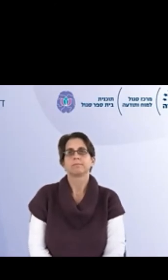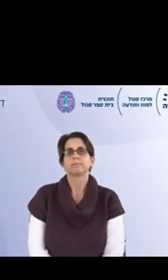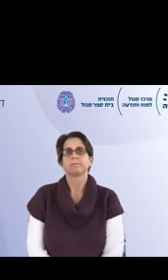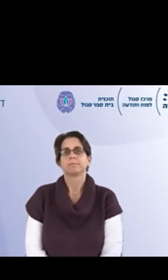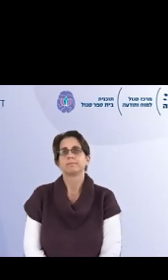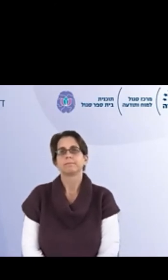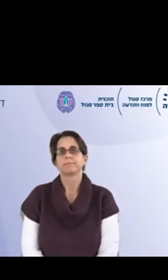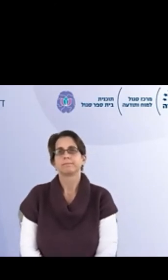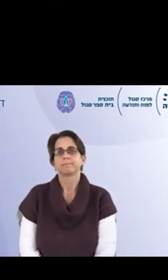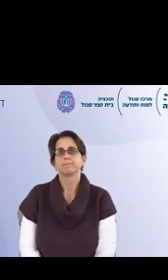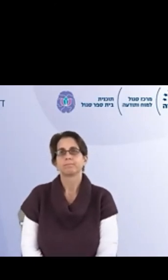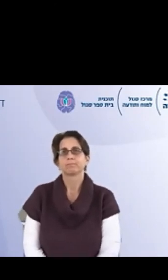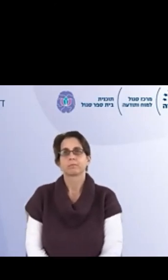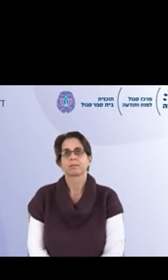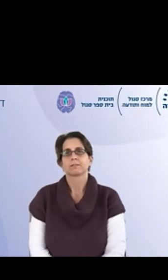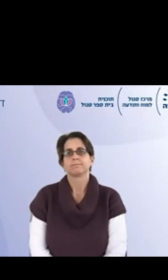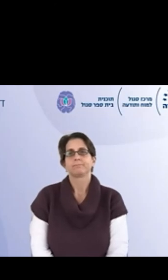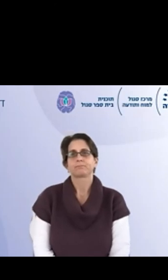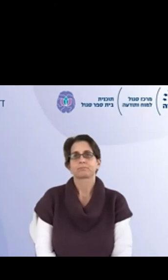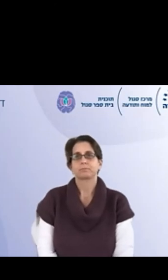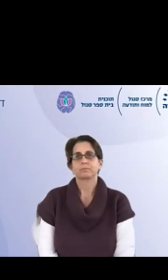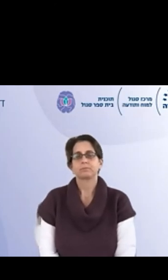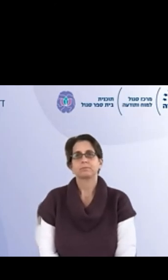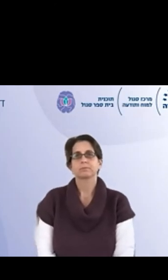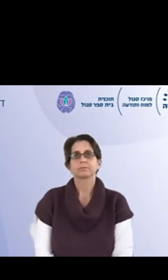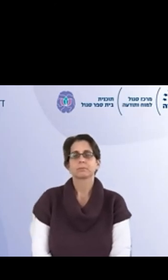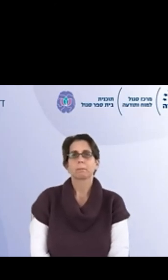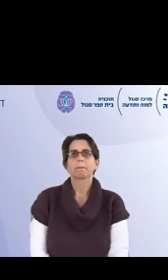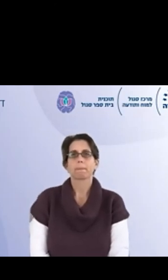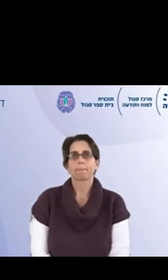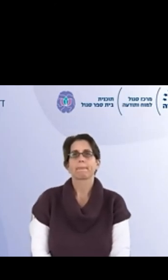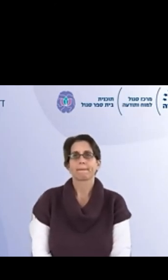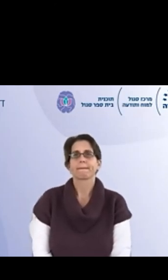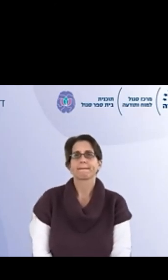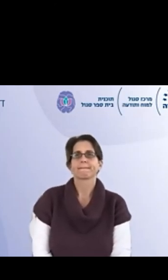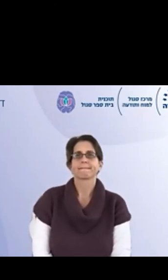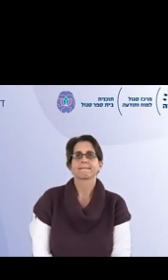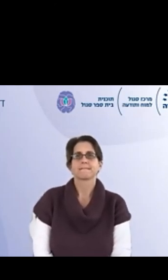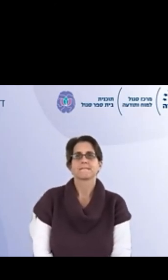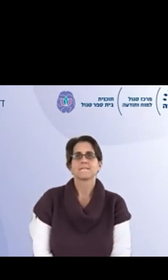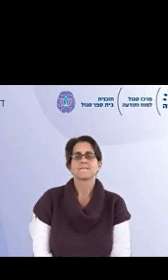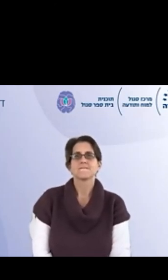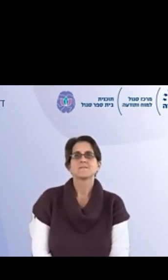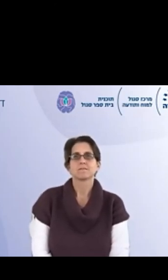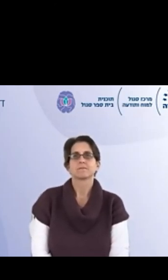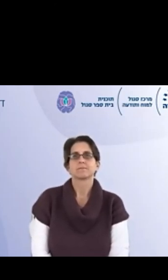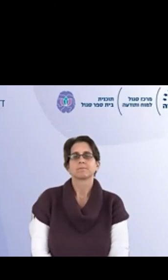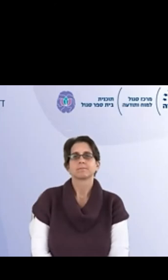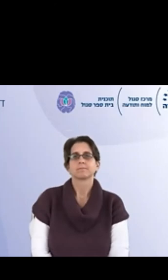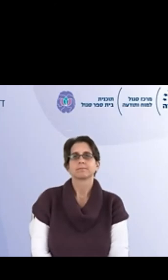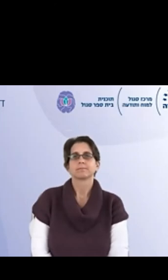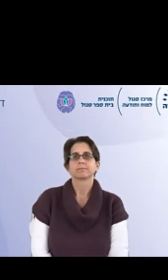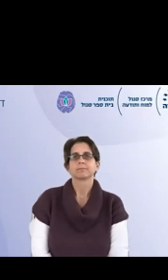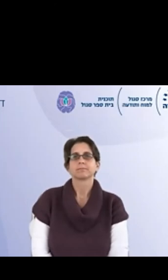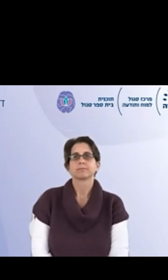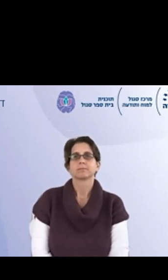מחליטה, ובהתאם גם לתוכנית, אני אגיד שיש תוכנית בסיסית, ויש באמת דברים שעולים באותו רגע, כי צוות